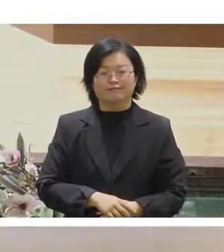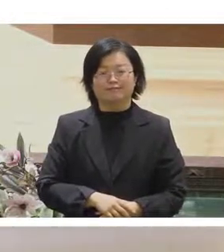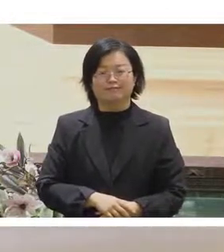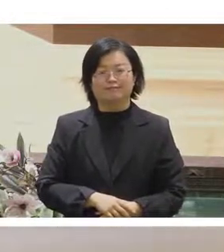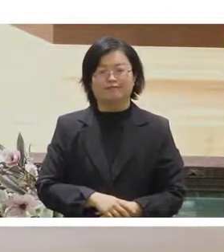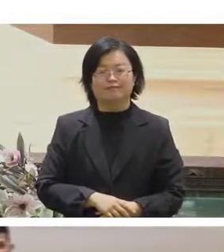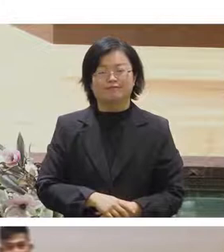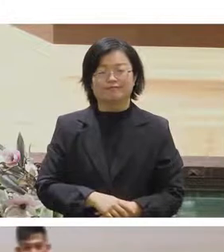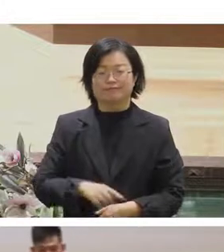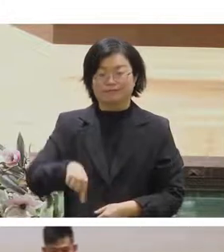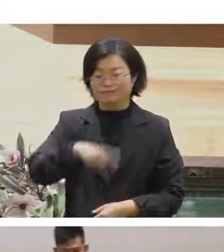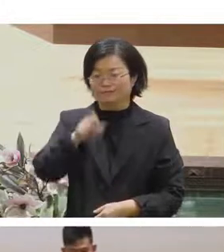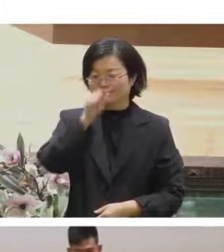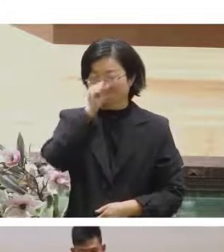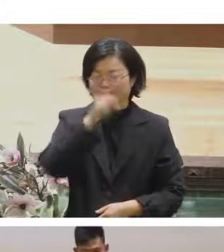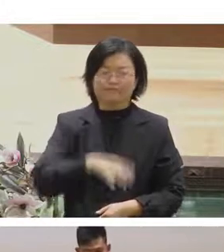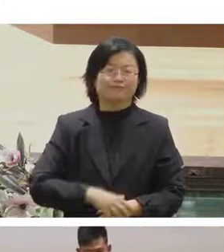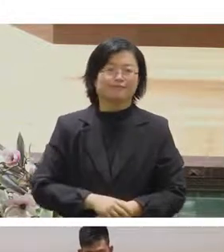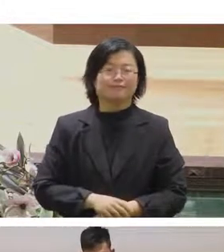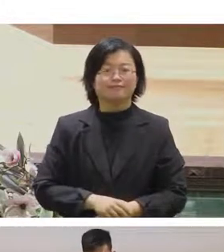大家好 我是沐約